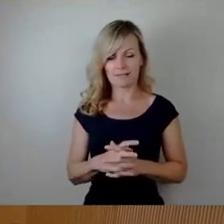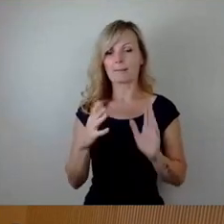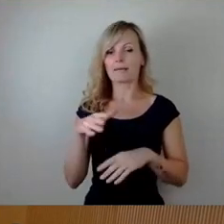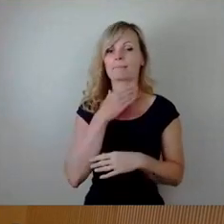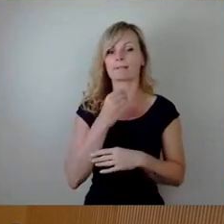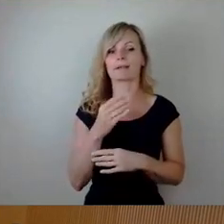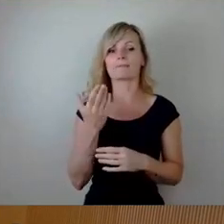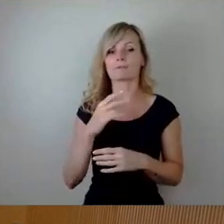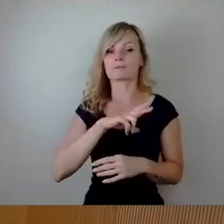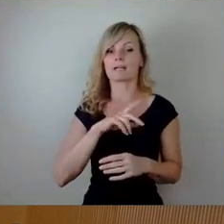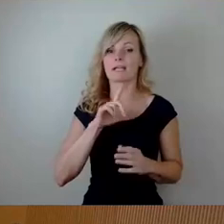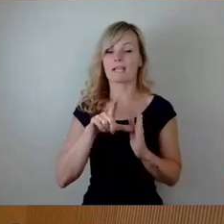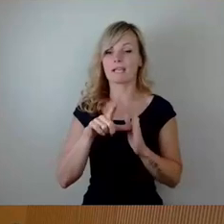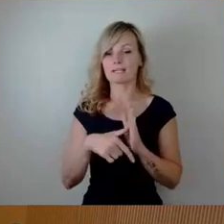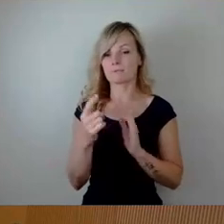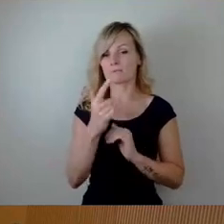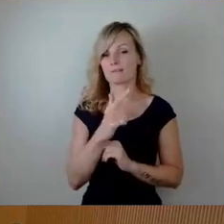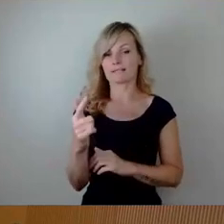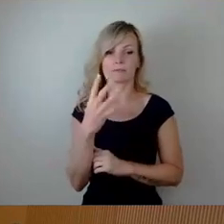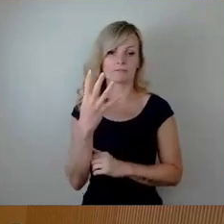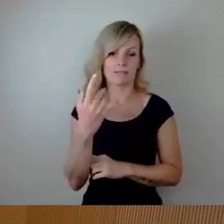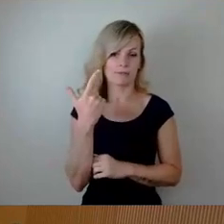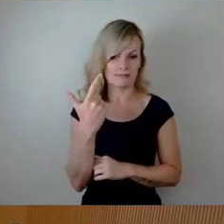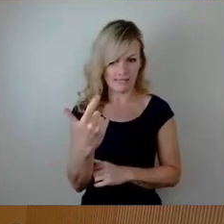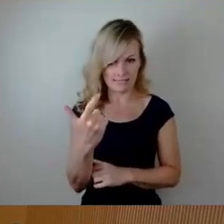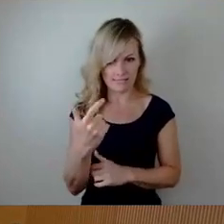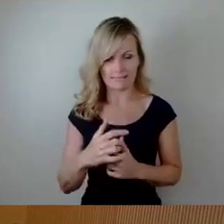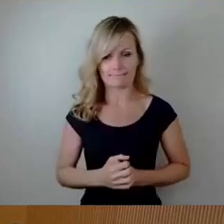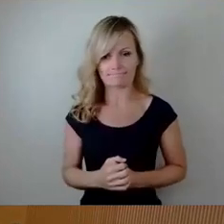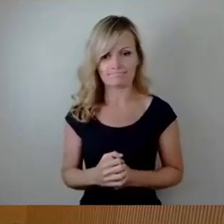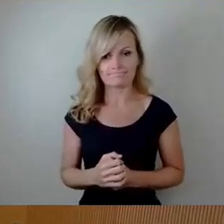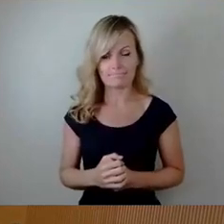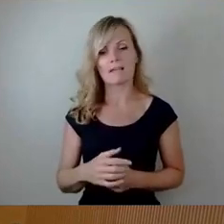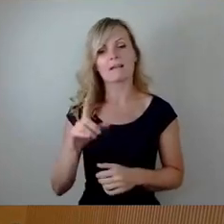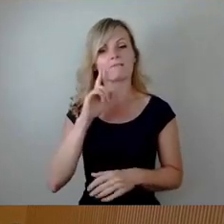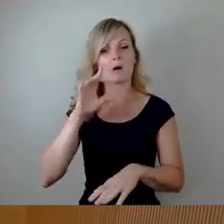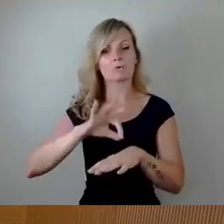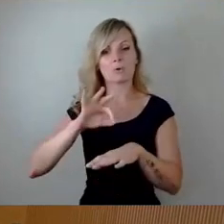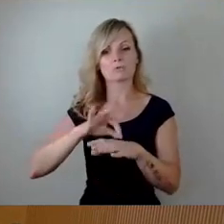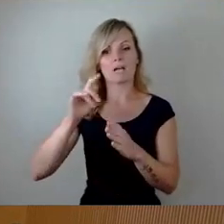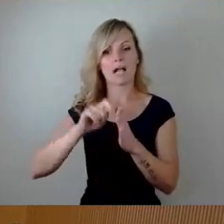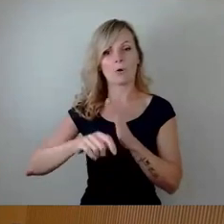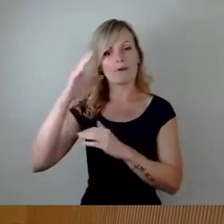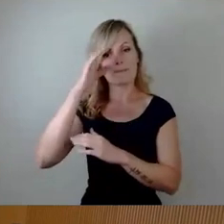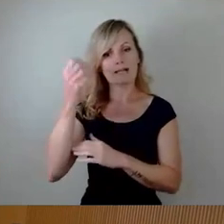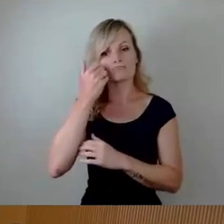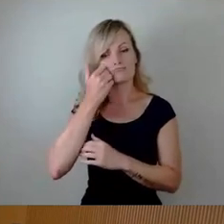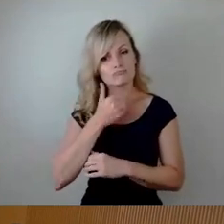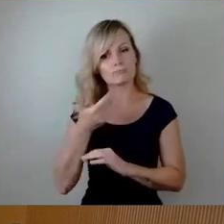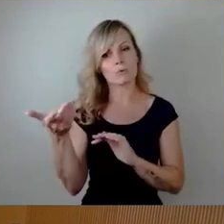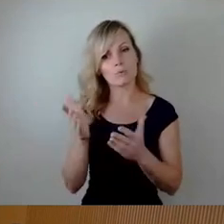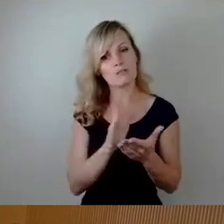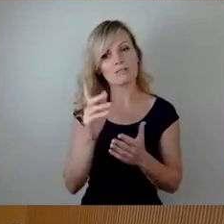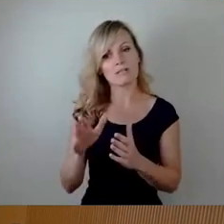Jahr 2024. Ich würde Frau Dr. Kaufmann noch mal bitten, uns die Vorlage